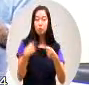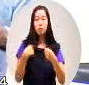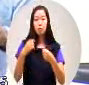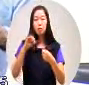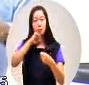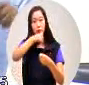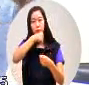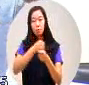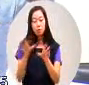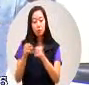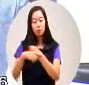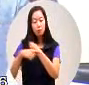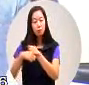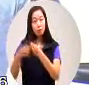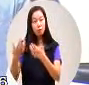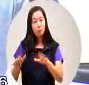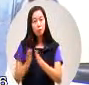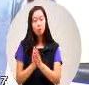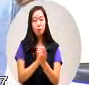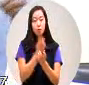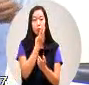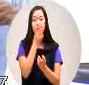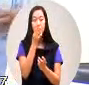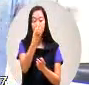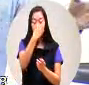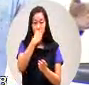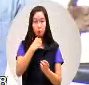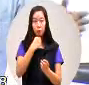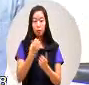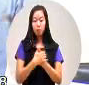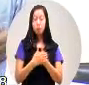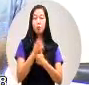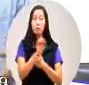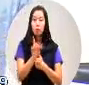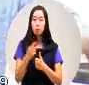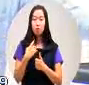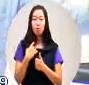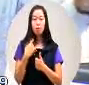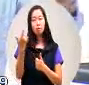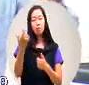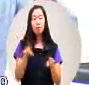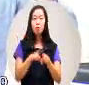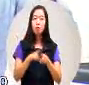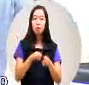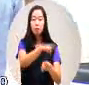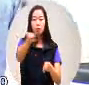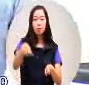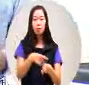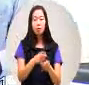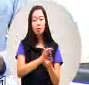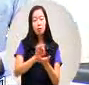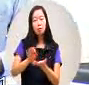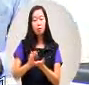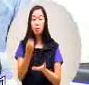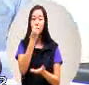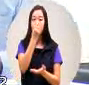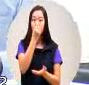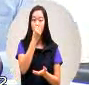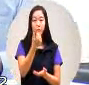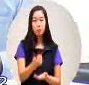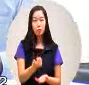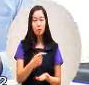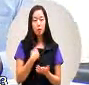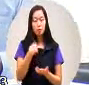究的一些资讯梅子有哪些功能那么大众化那么让大家呢使用梅子那么